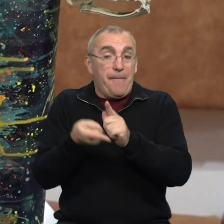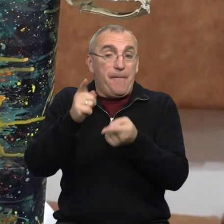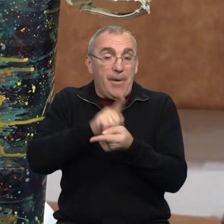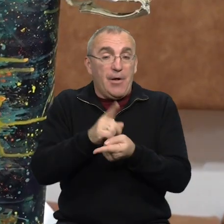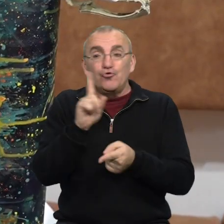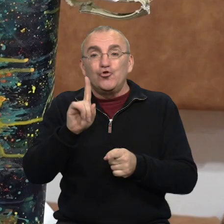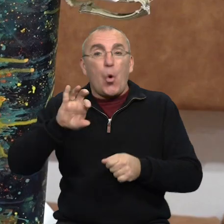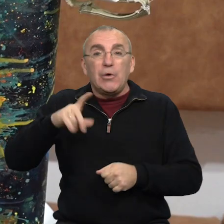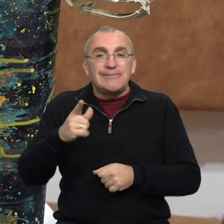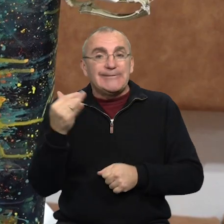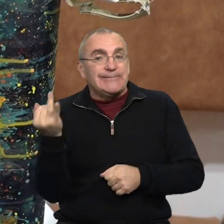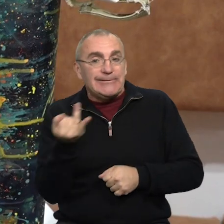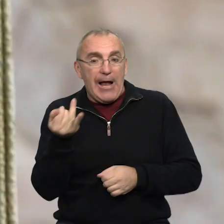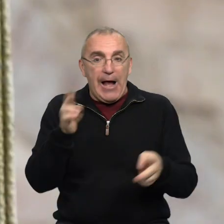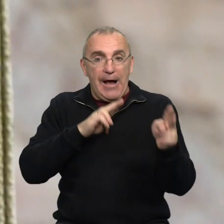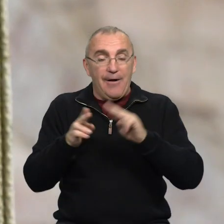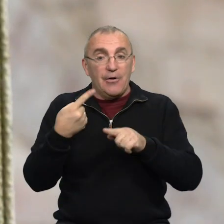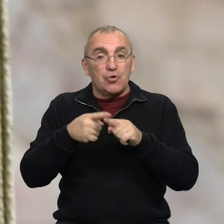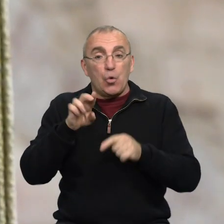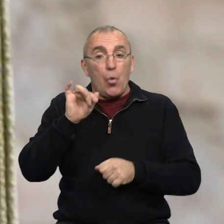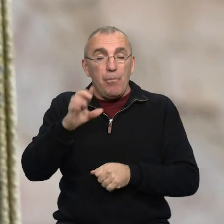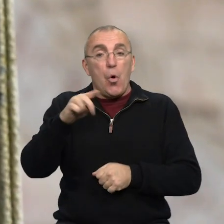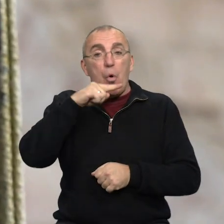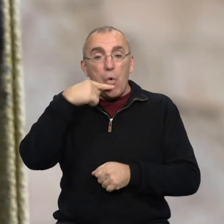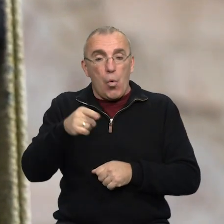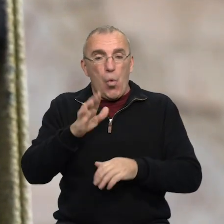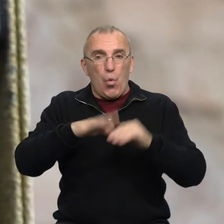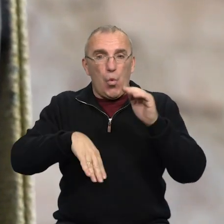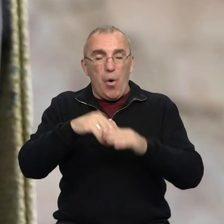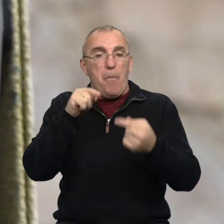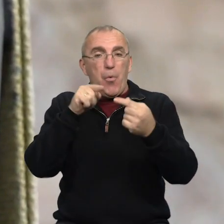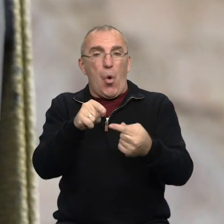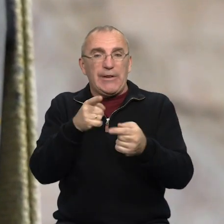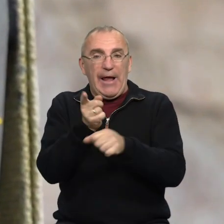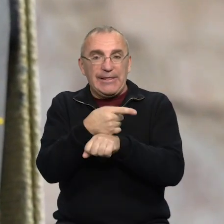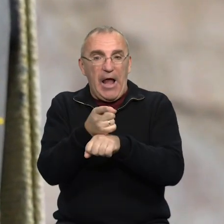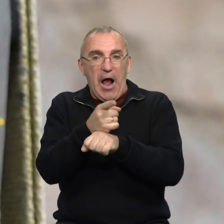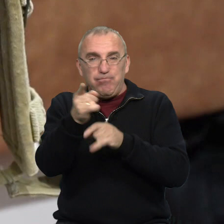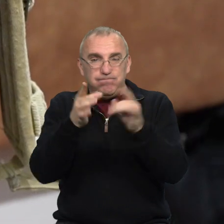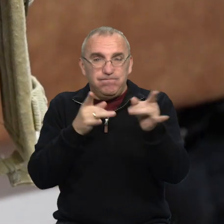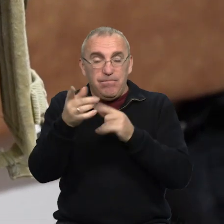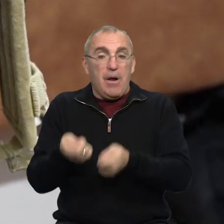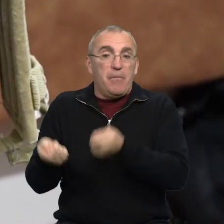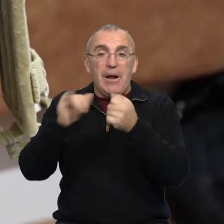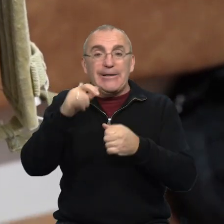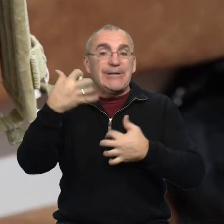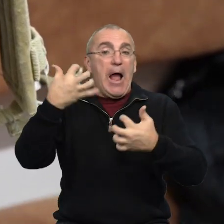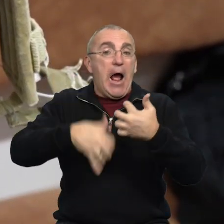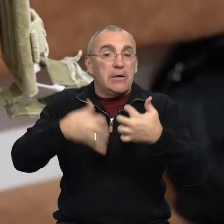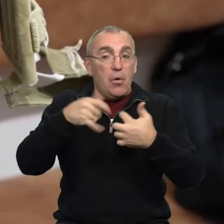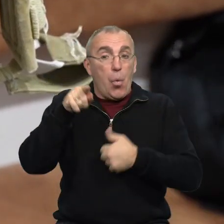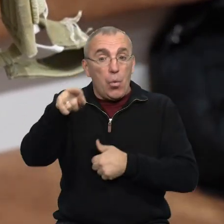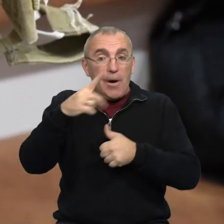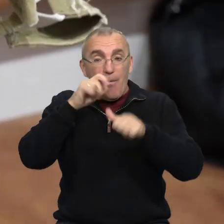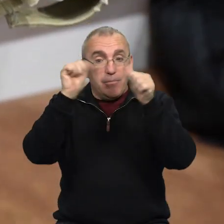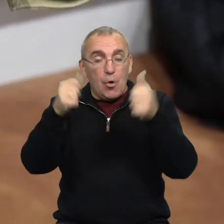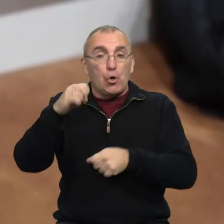перетворити їх на щось цікаве. Це тубус від російського ручного протитанкового гранатомету, який привезли з Херсонщини.